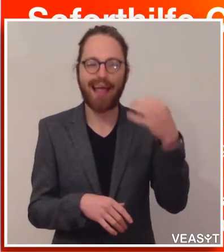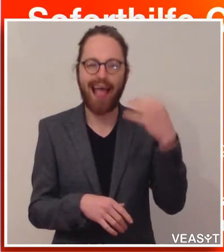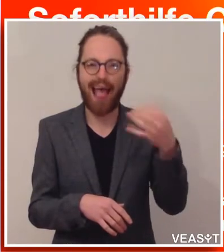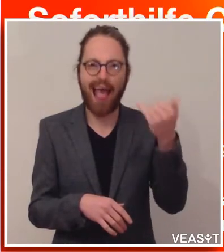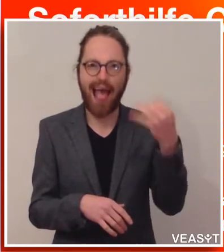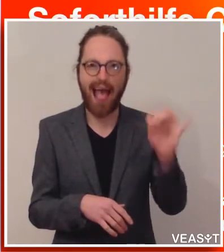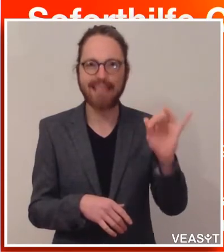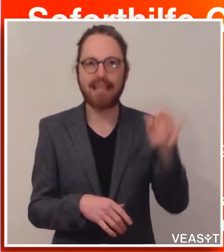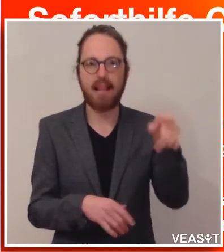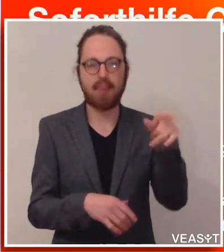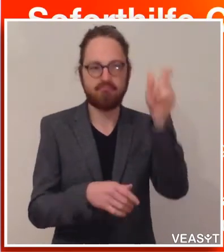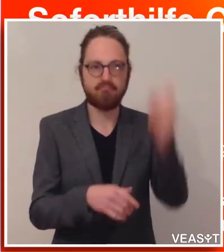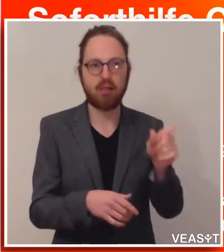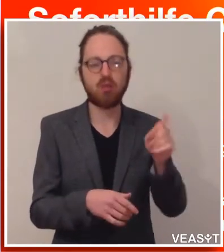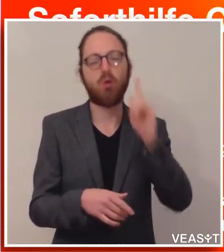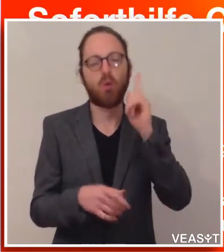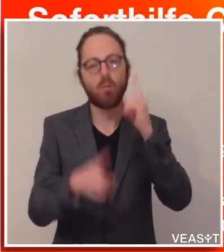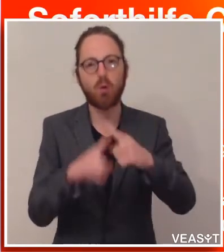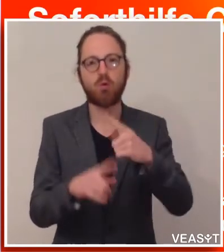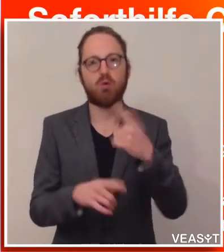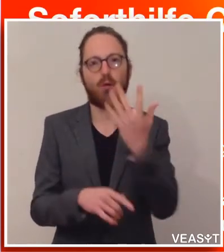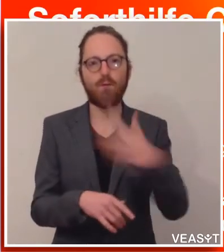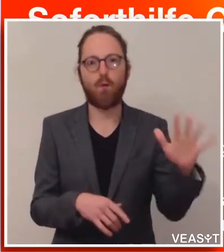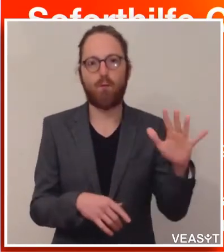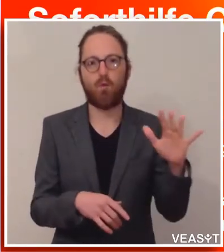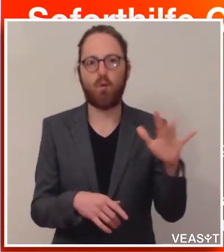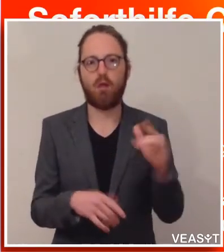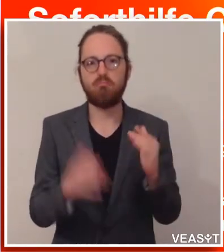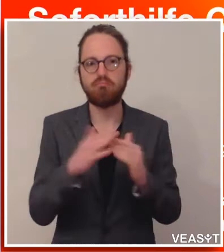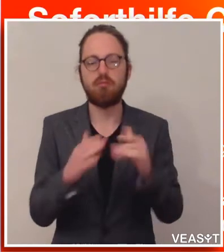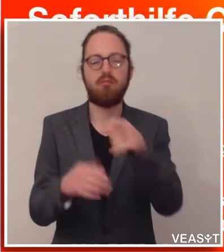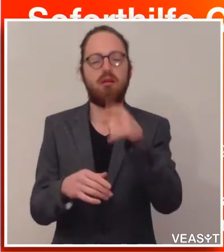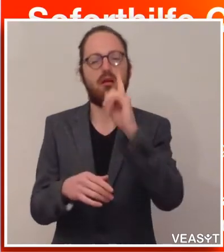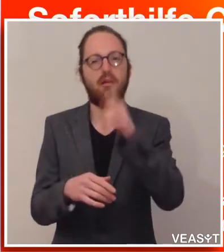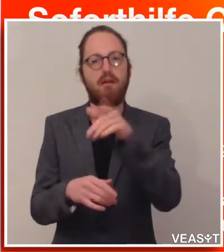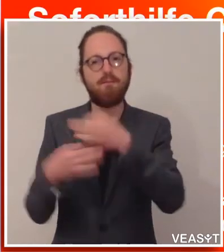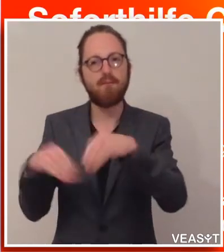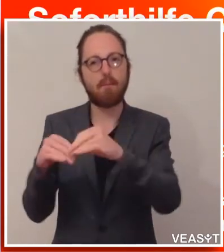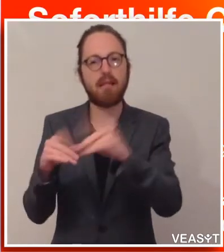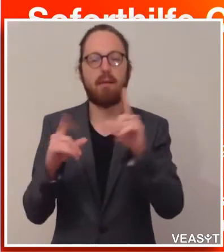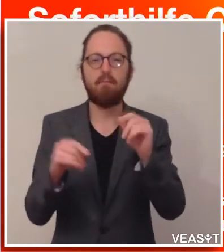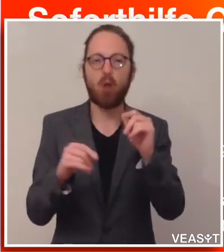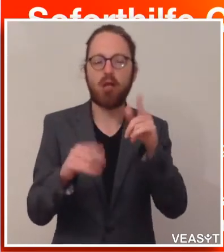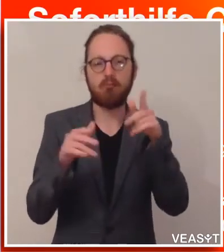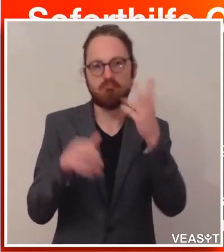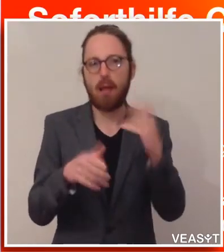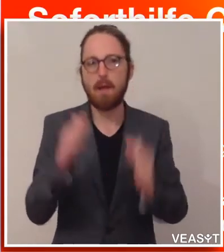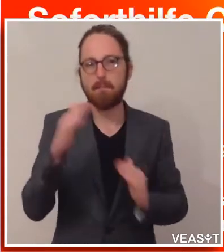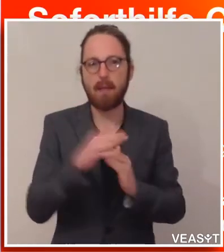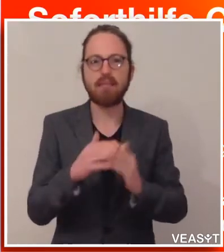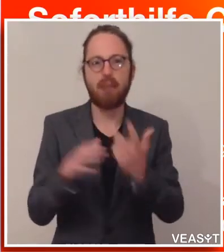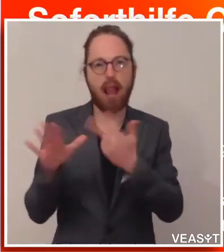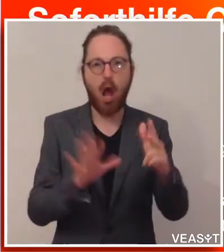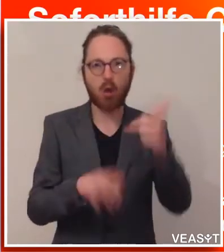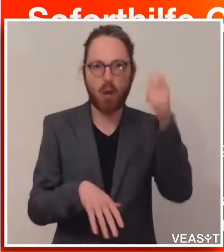Familienmitglied, für ein Maximum von 800 Euro pro Monat, also 2.400 Euro für drei Monate und für